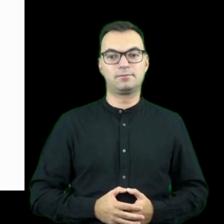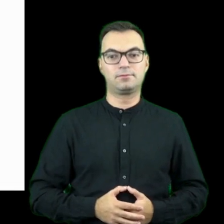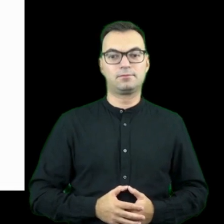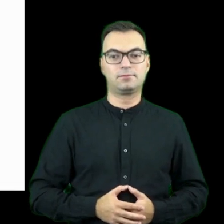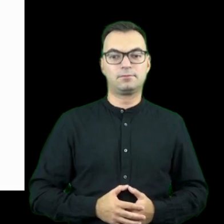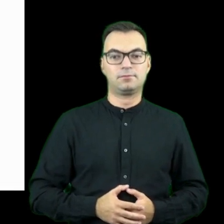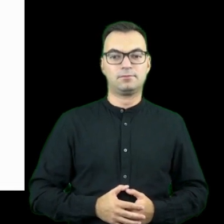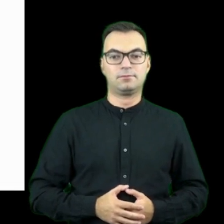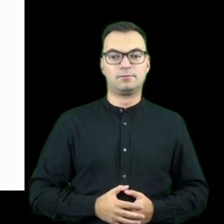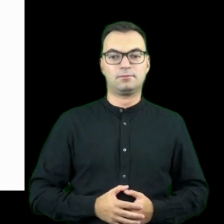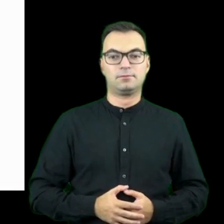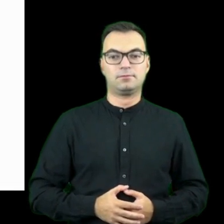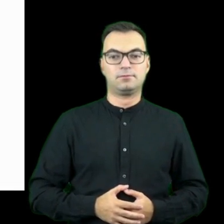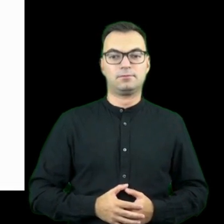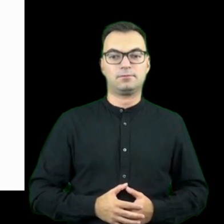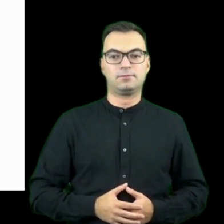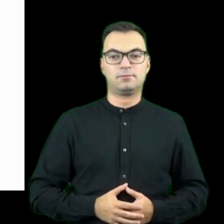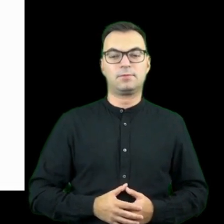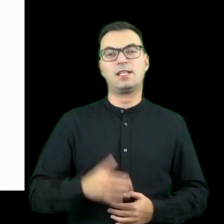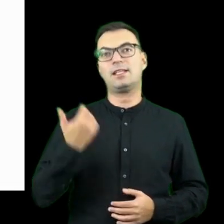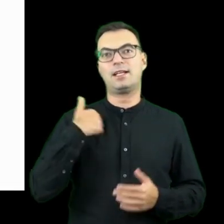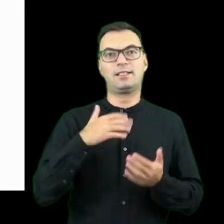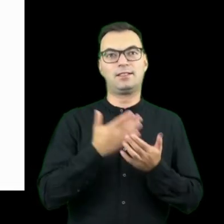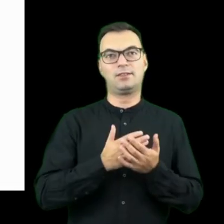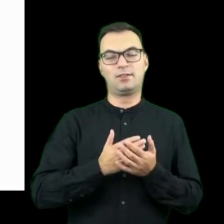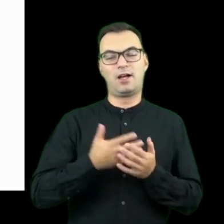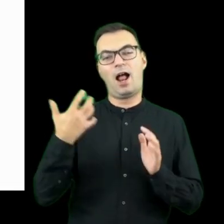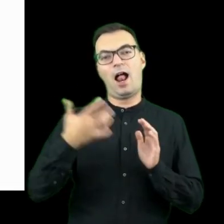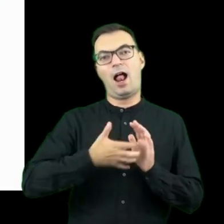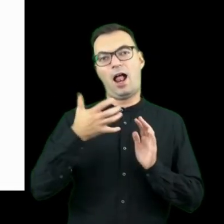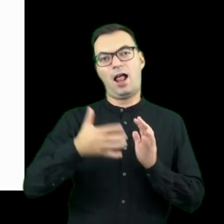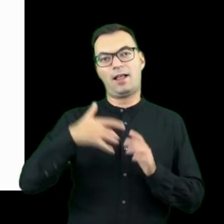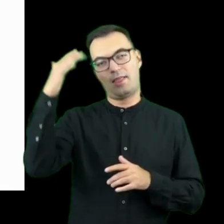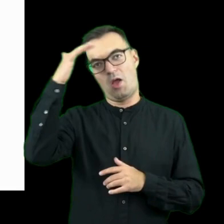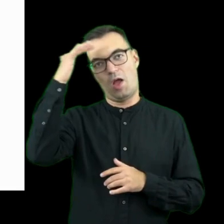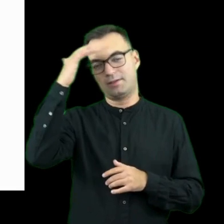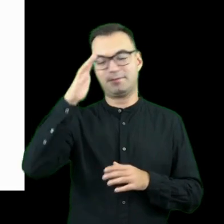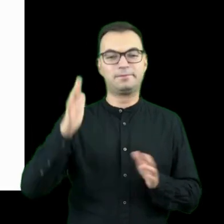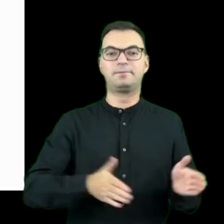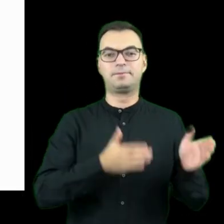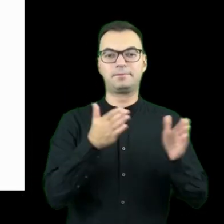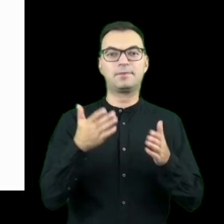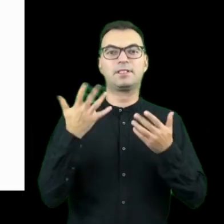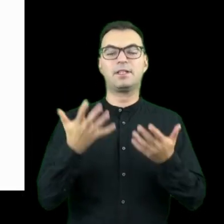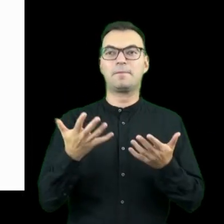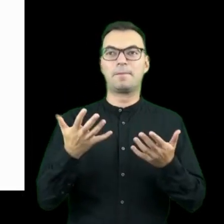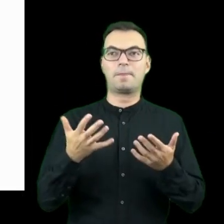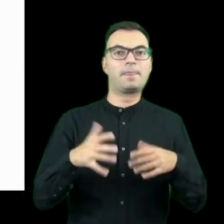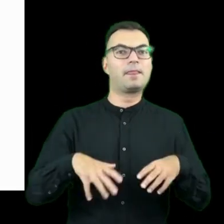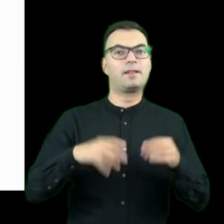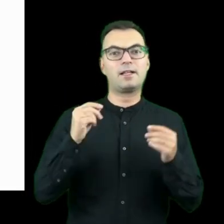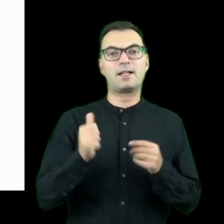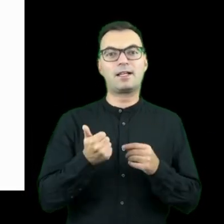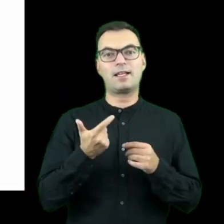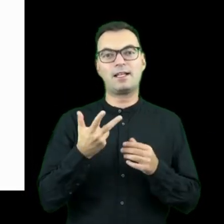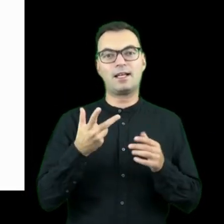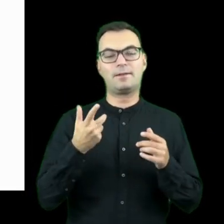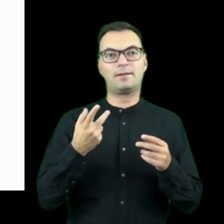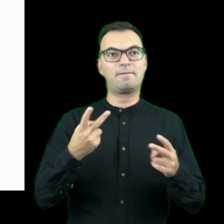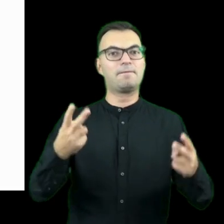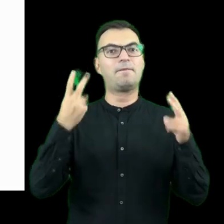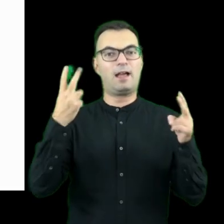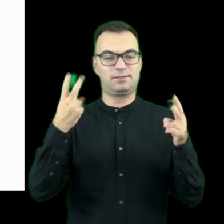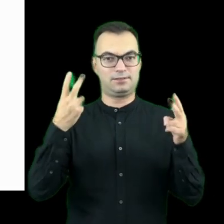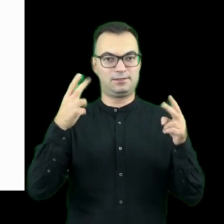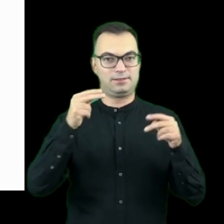Natomiast, żeby nie było to teoretyczne spotkanie, to tak by było przejście do takich kilku założeń strategicznych.